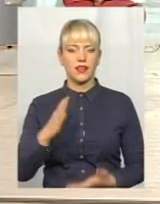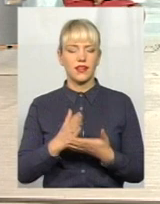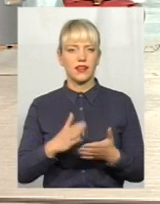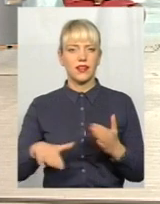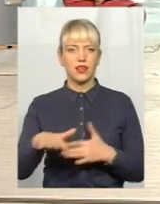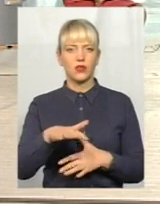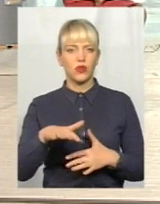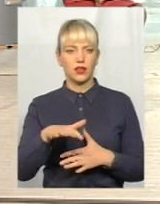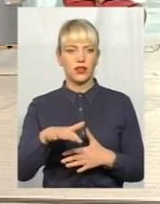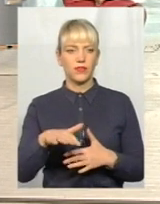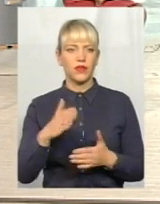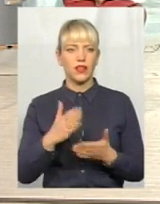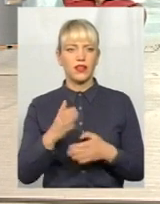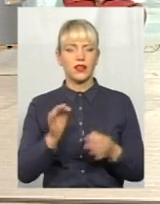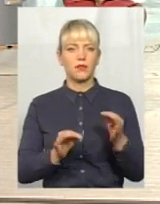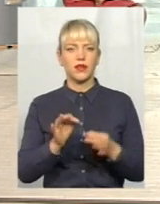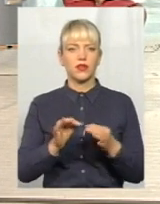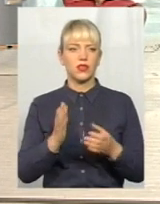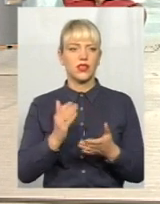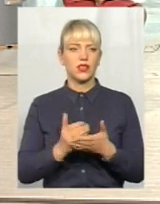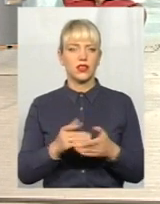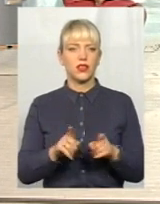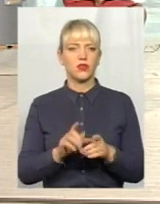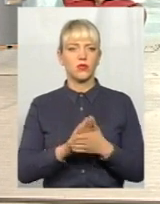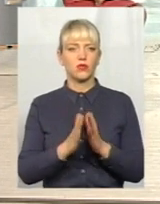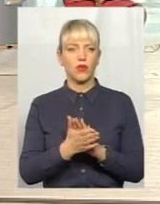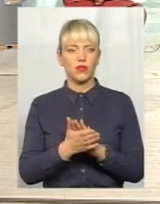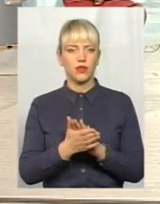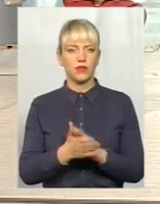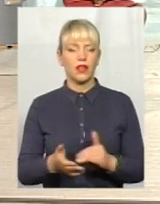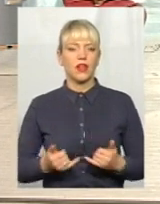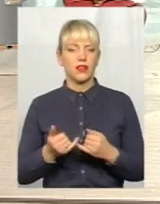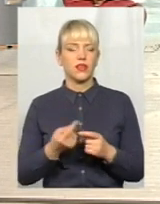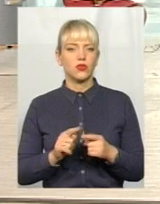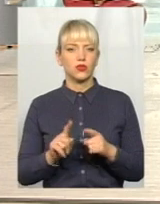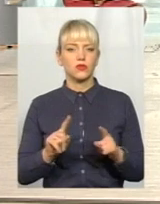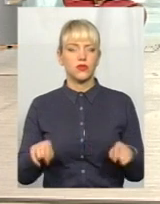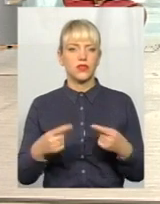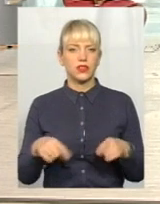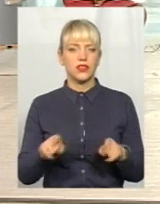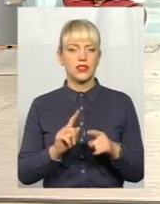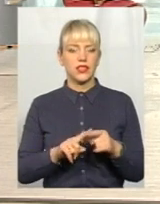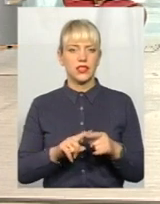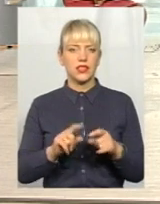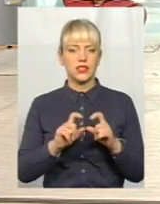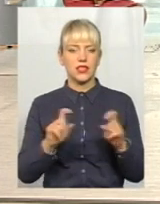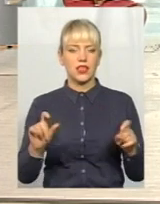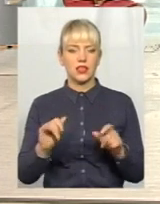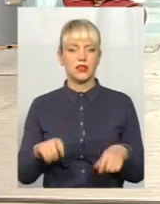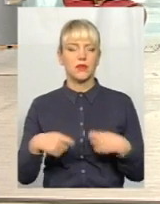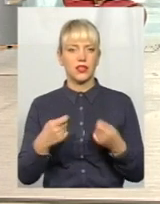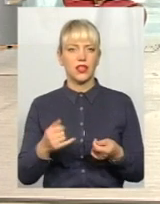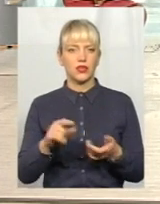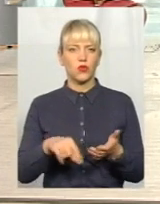природа, є, скажімо так, умови для того, щоб створити такий даний заклад і передати його в